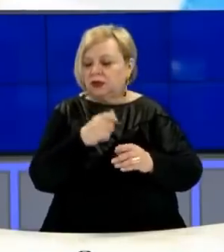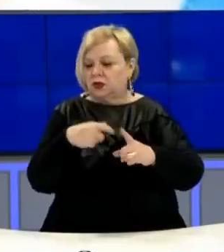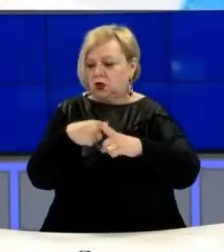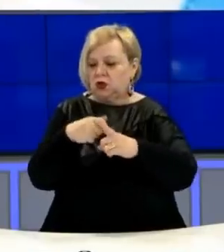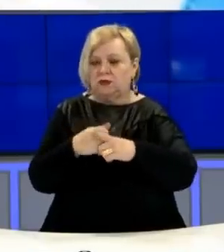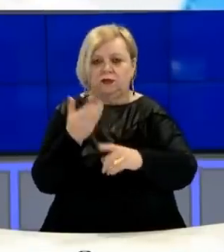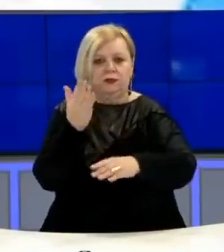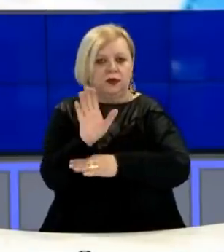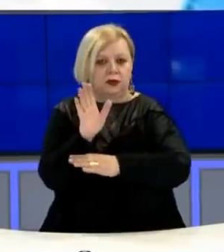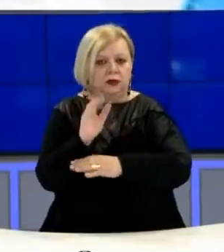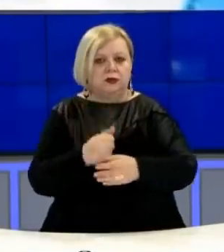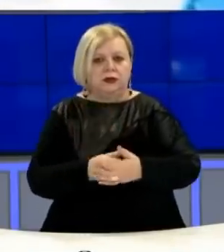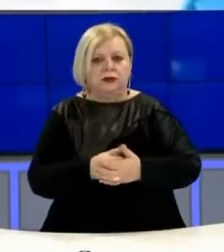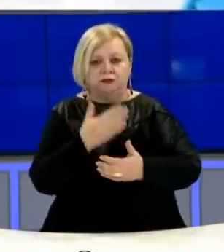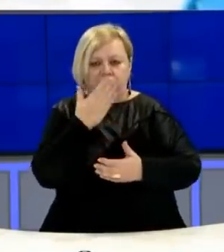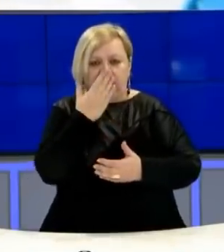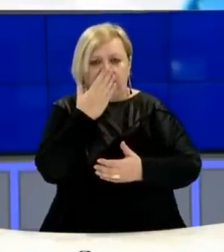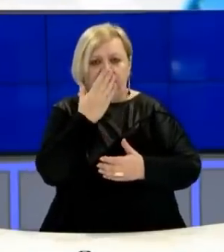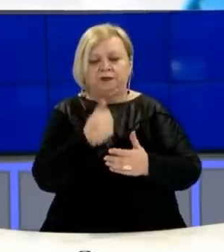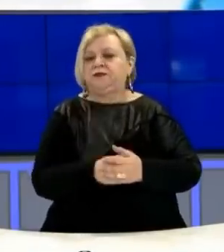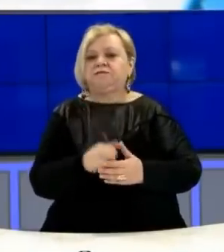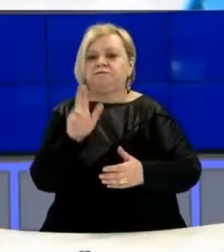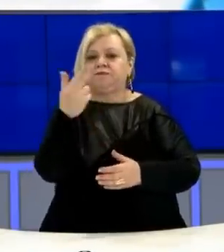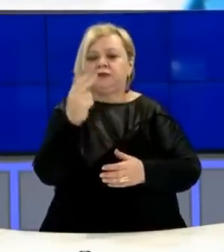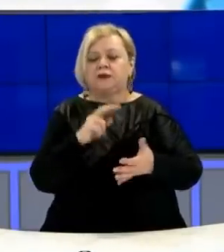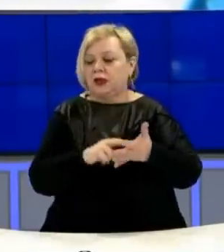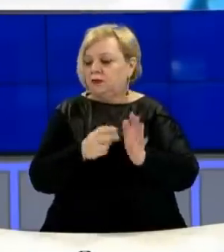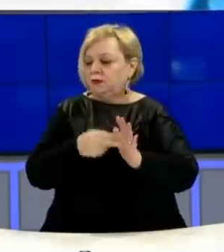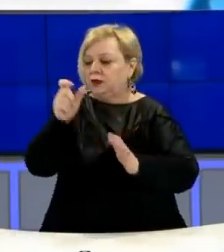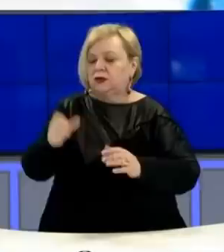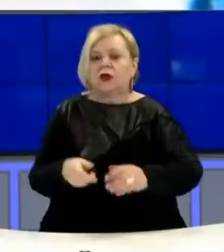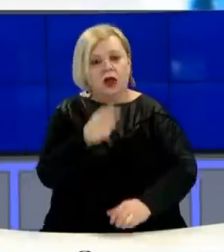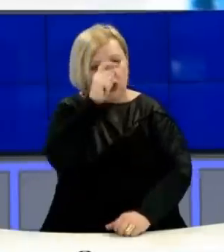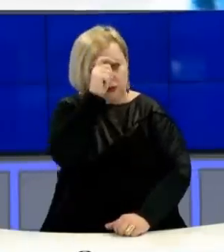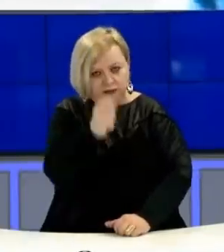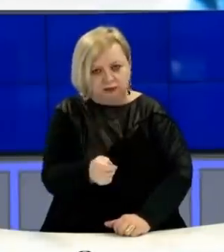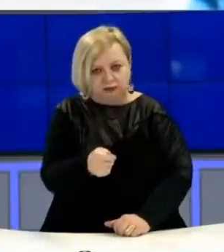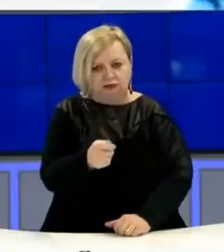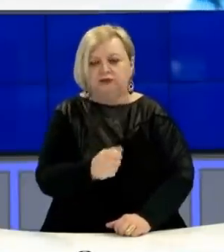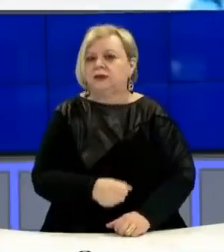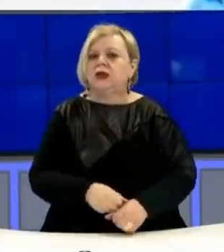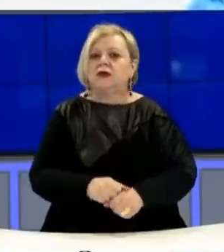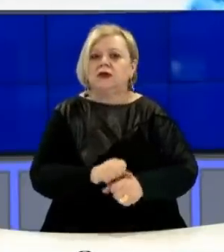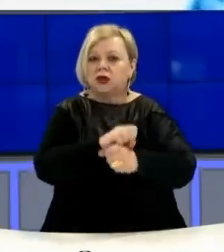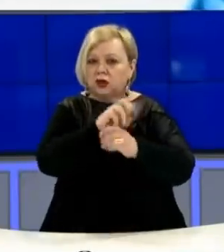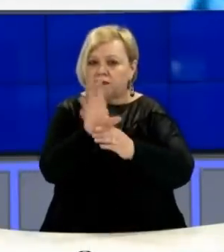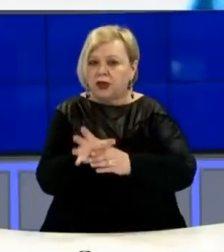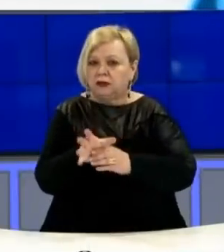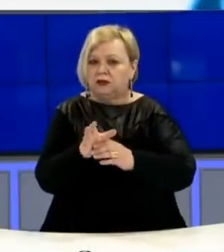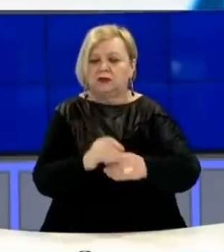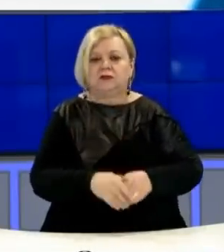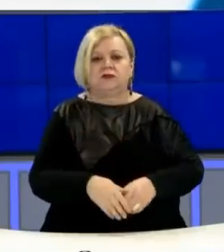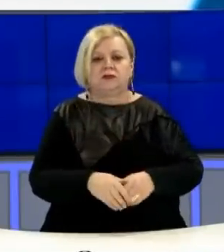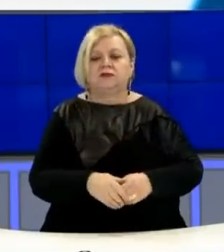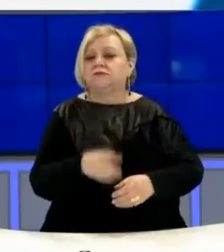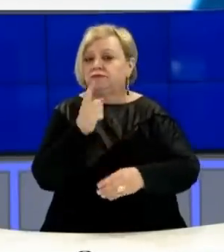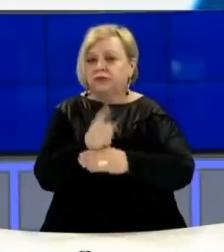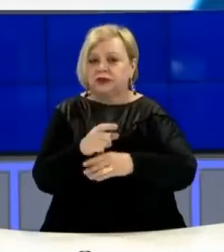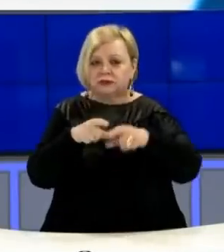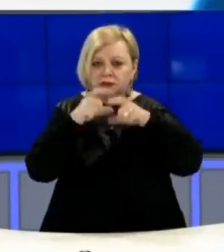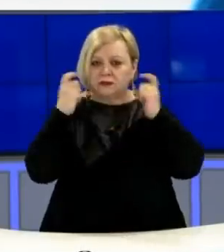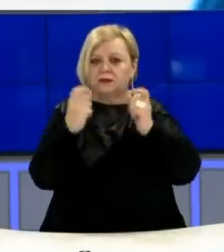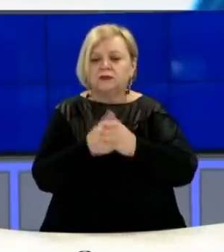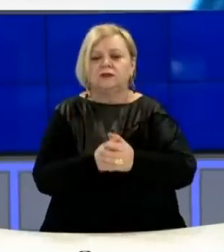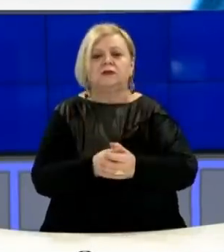përfaqësuesi dënëvës u ka bërë thirje partive politike që të respektojnë masat anti-Covid. A i ka kërkuar po ashtu që